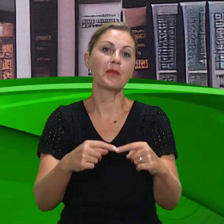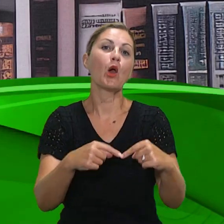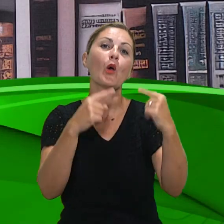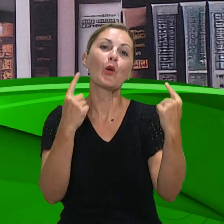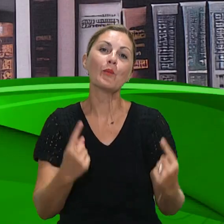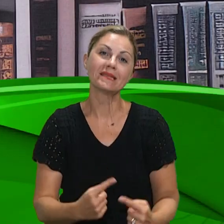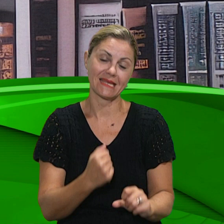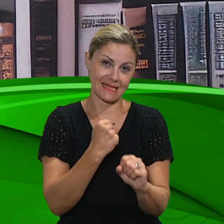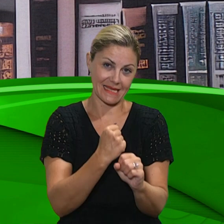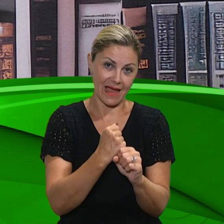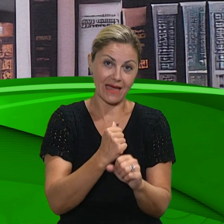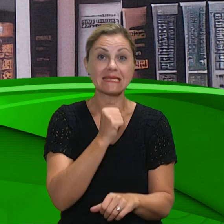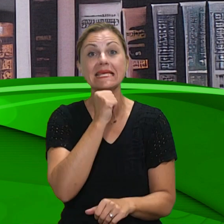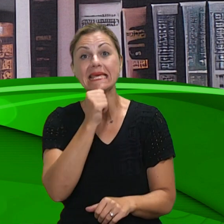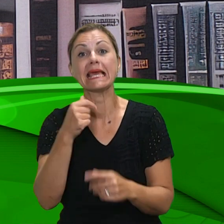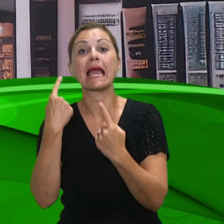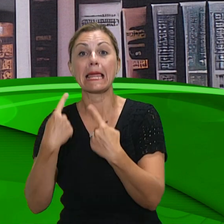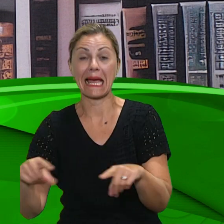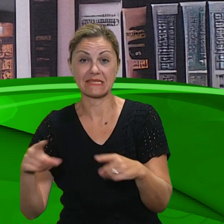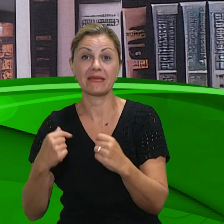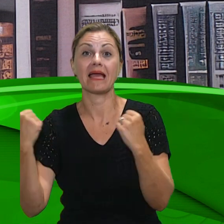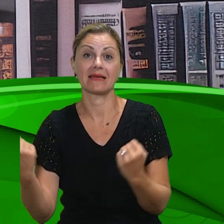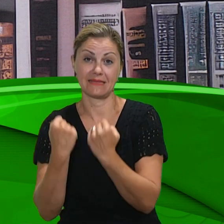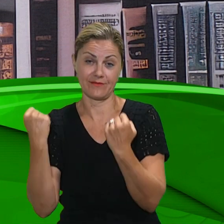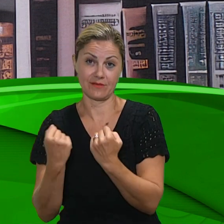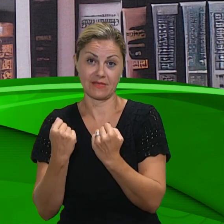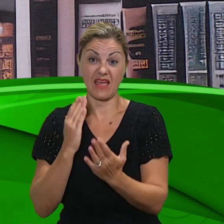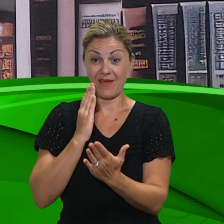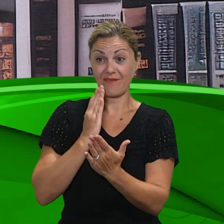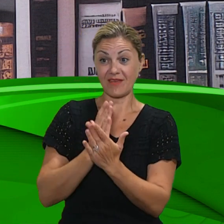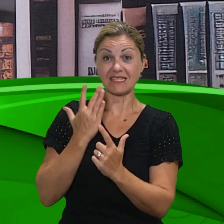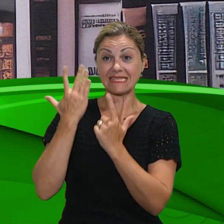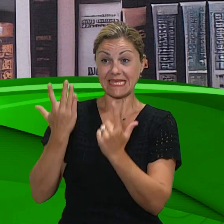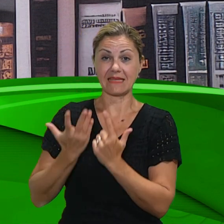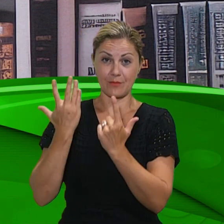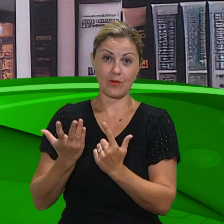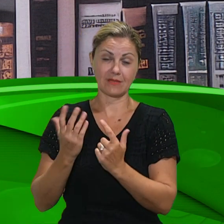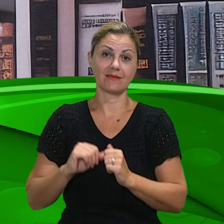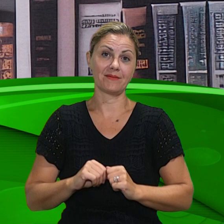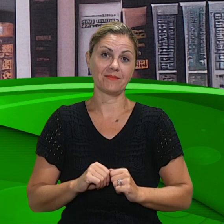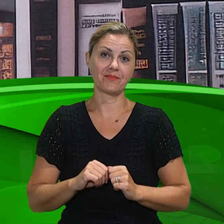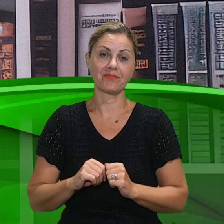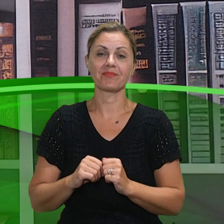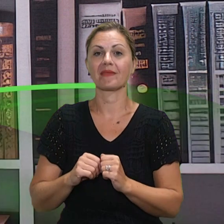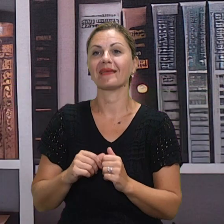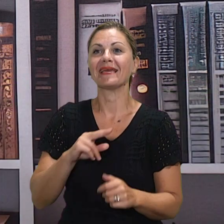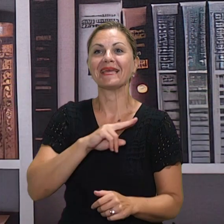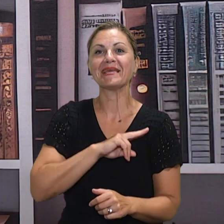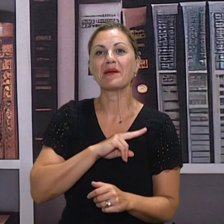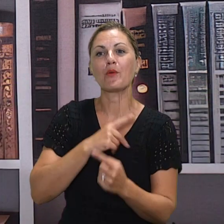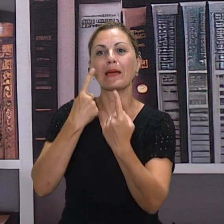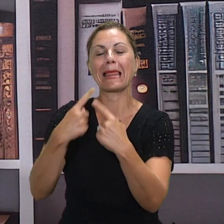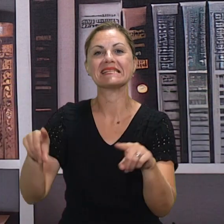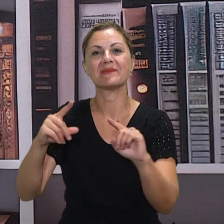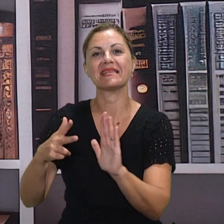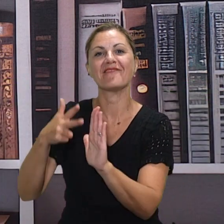humanitarnim radom i glazbenim aktivnostima. Tako da, evo, već ovu godinu će biti sedma godina etwinning projekta glazbeni vlakić. Gdje